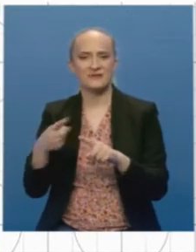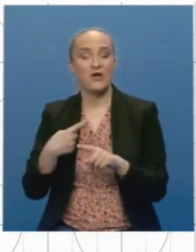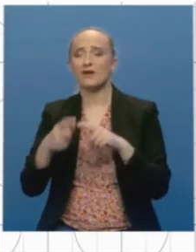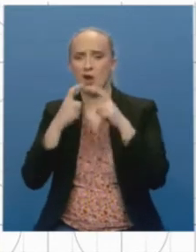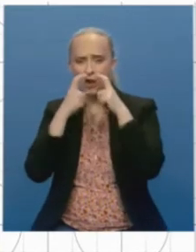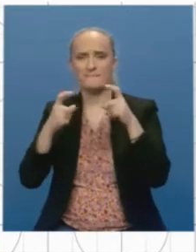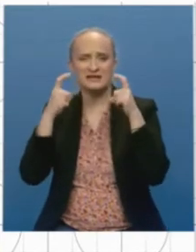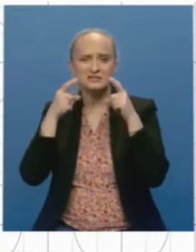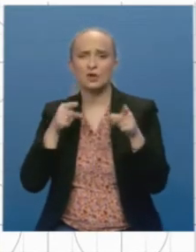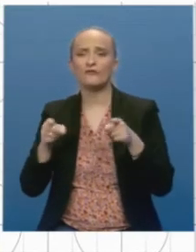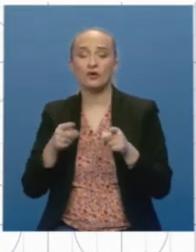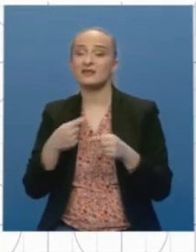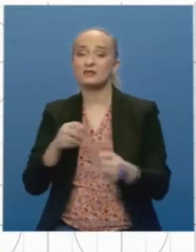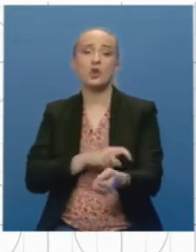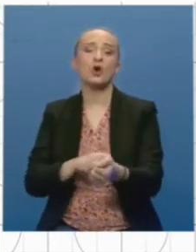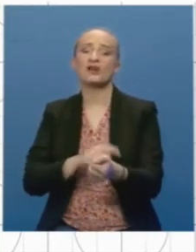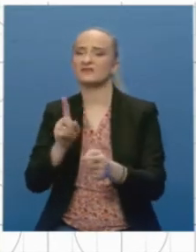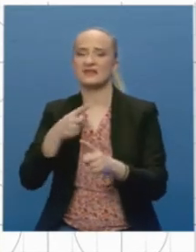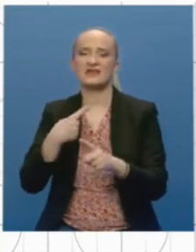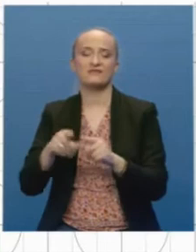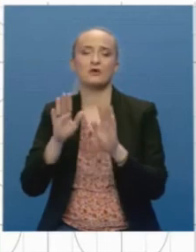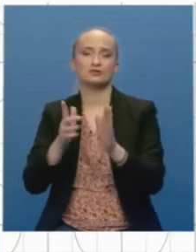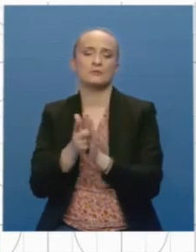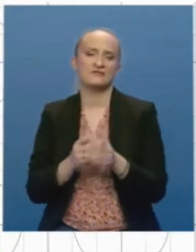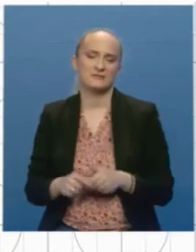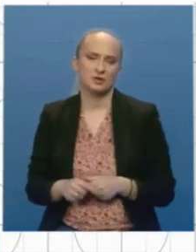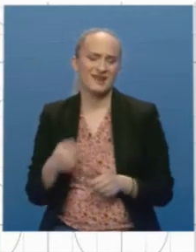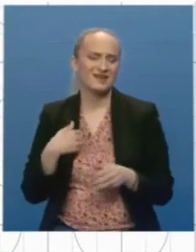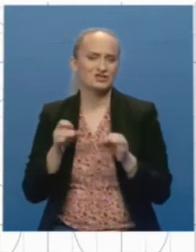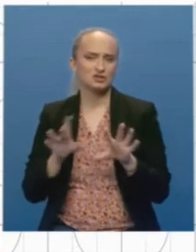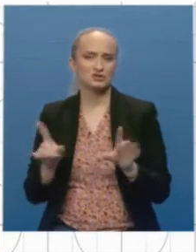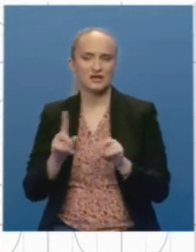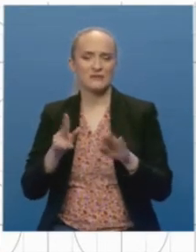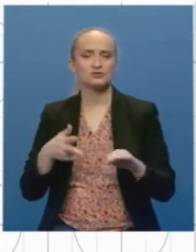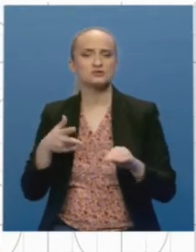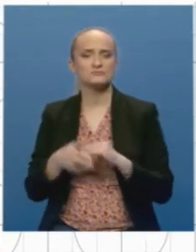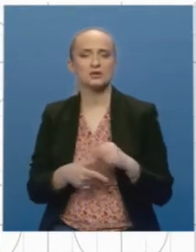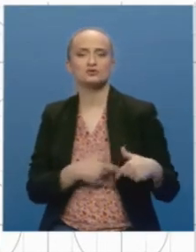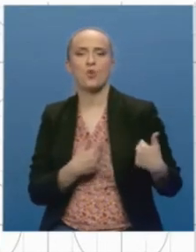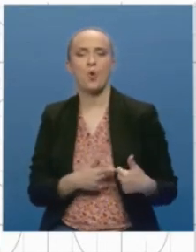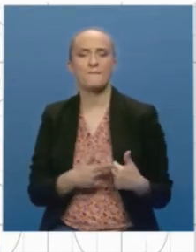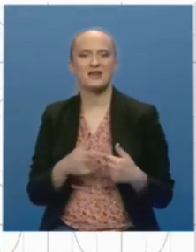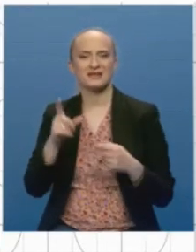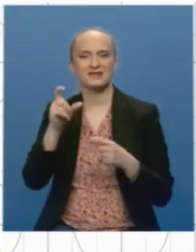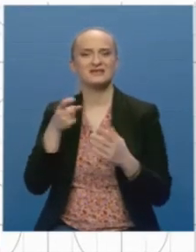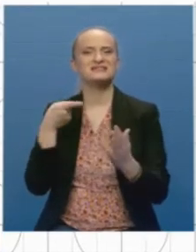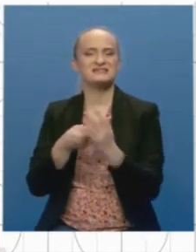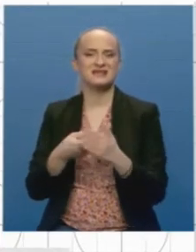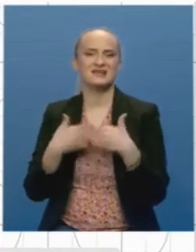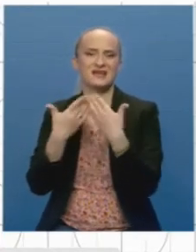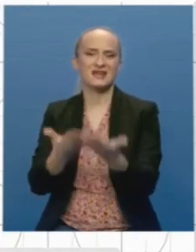ovoga, jedino krvi nije falo u tom periodu. Pa ništa nas ne može spriječiti u humanom cilju darivanja krvi.